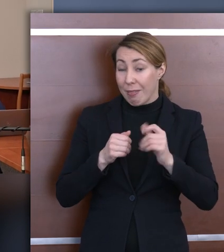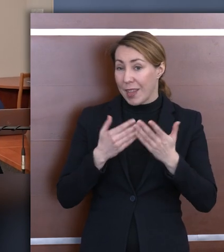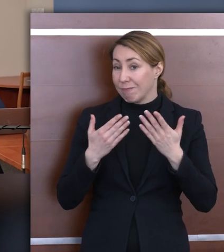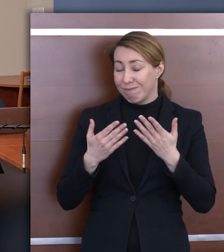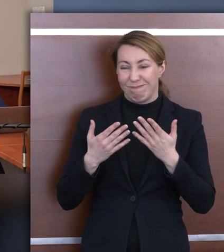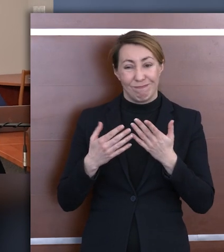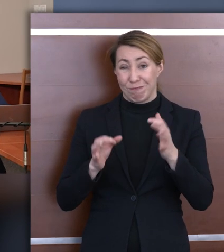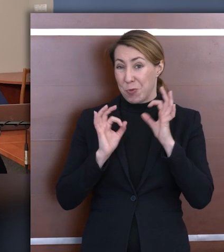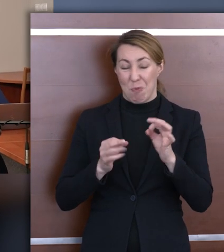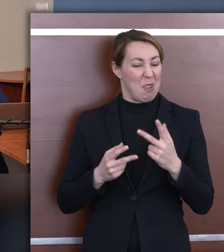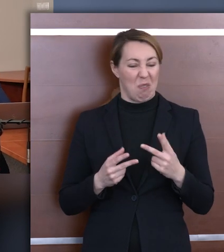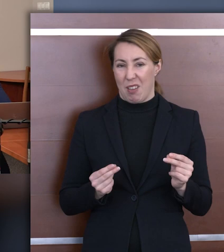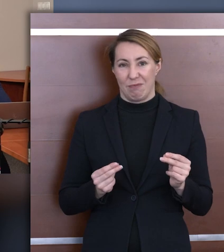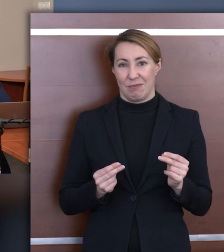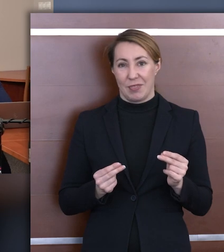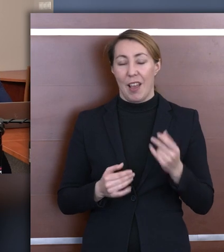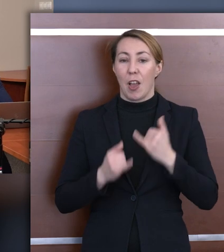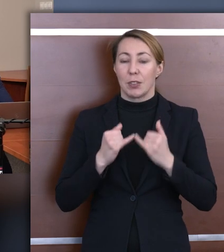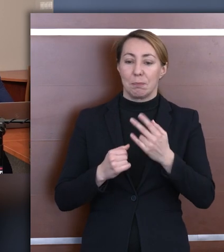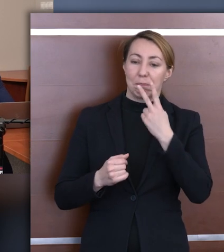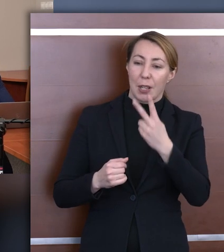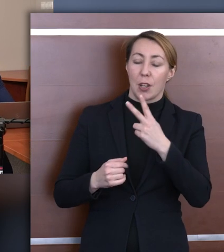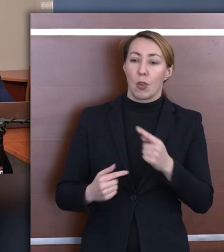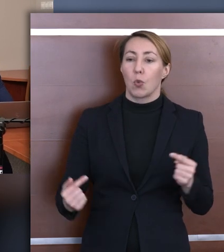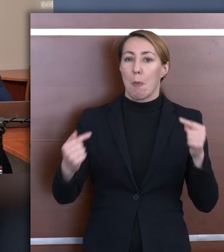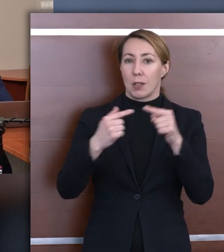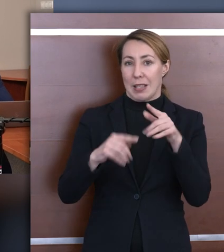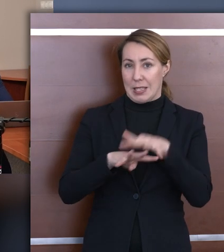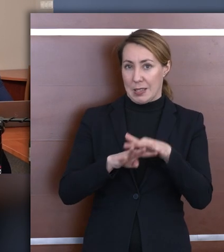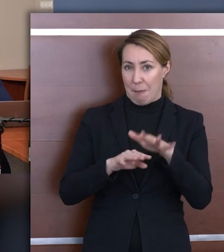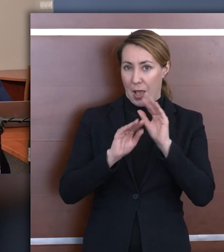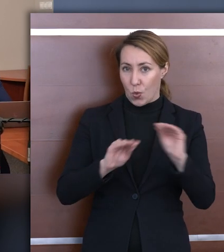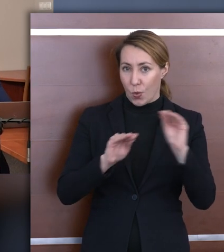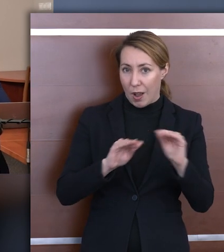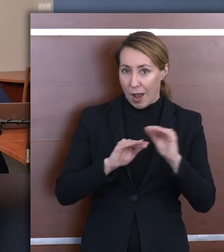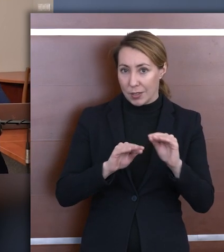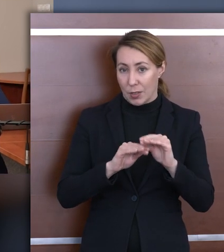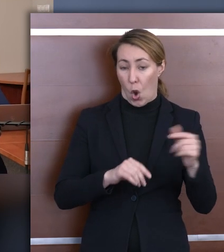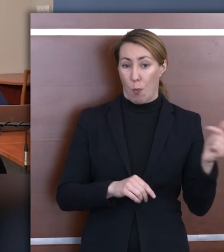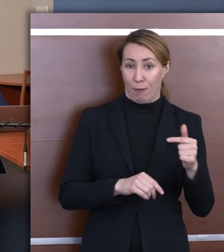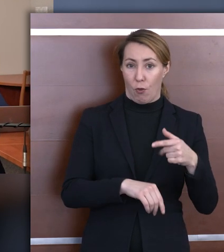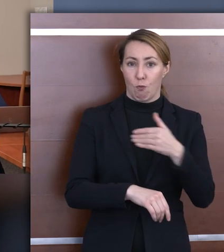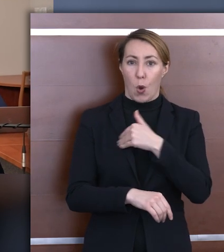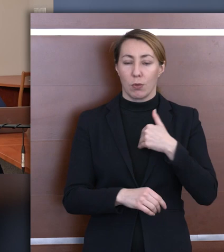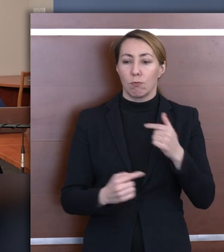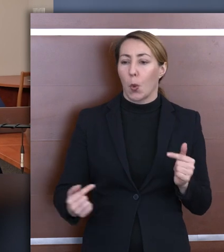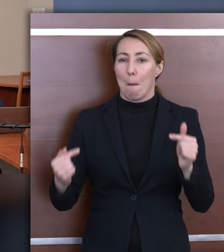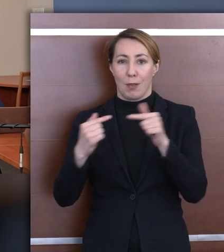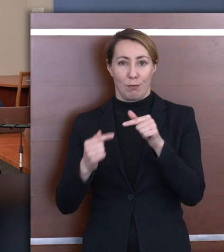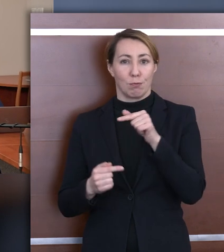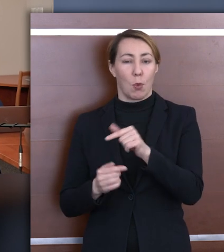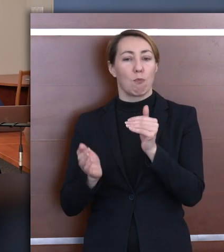dobra, jeśli chodzi o dostosowanie systemu edukacji obowiązującego w Polsce do potrzeb osób